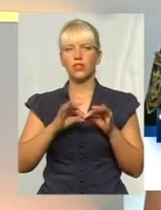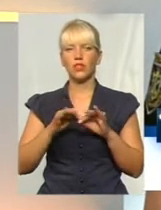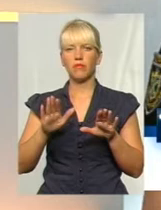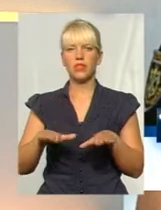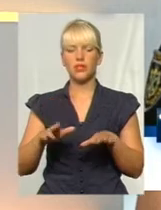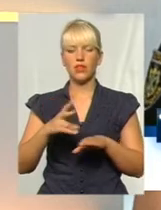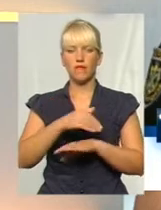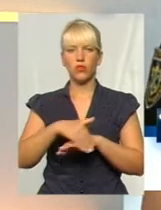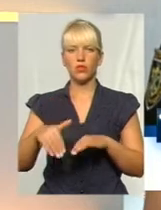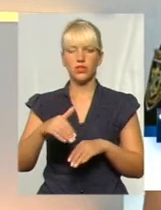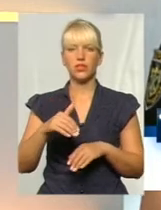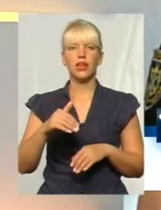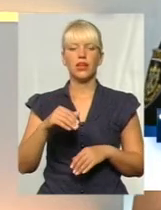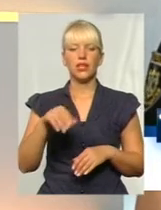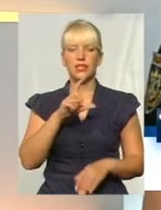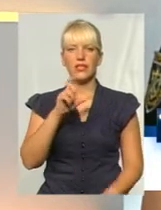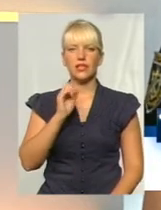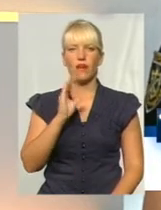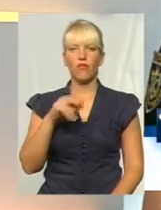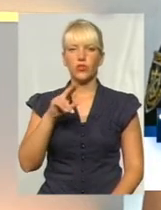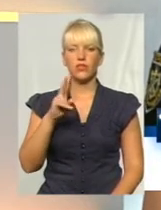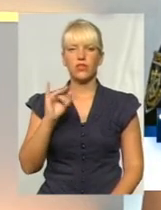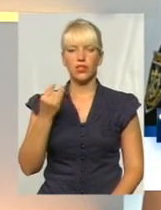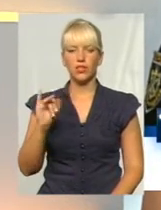Завуцькій, інша вже на вулиці Геологів.